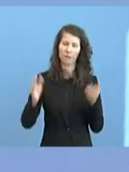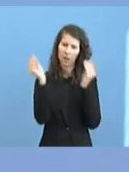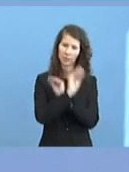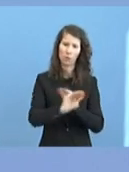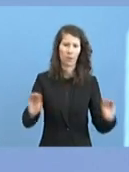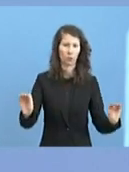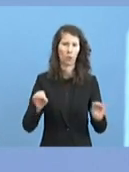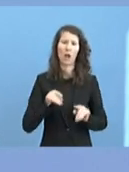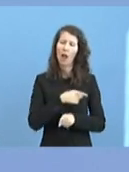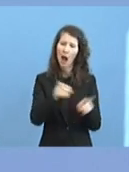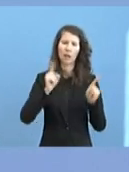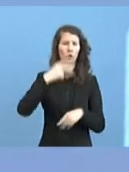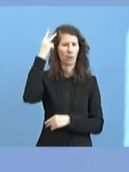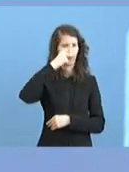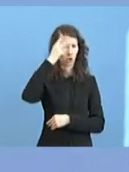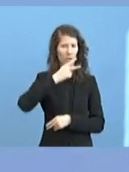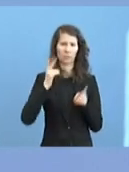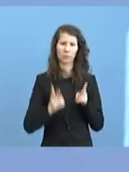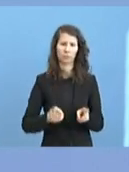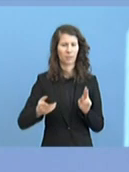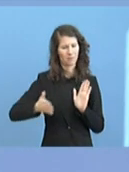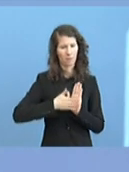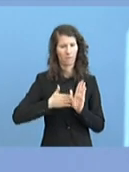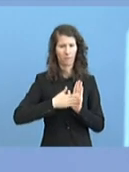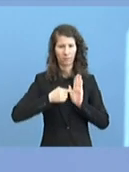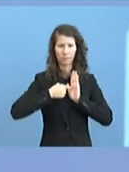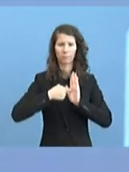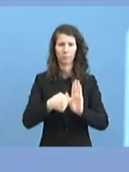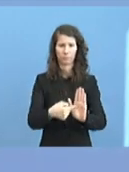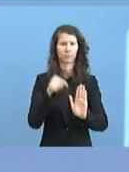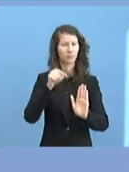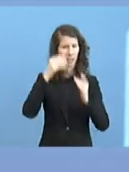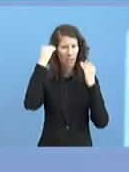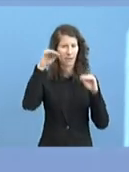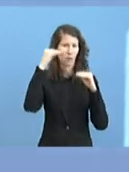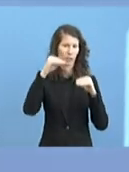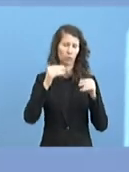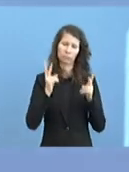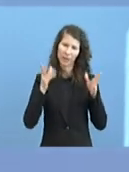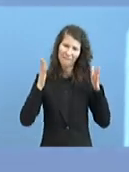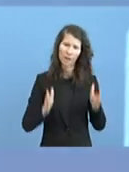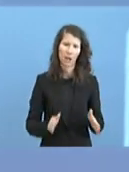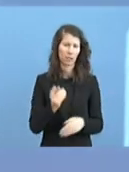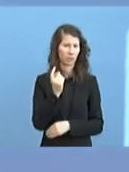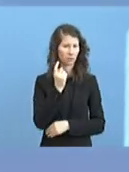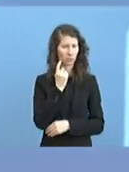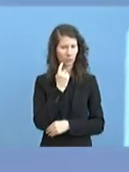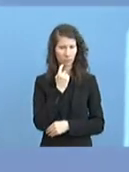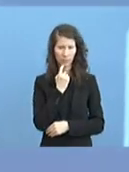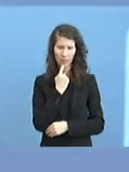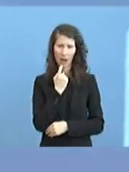Informationen aufzuarbeiten und anzubieten. Auf allen sozialen Netzwerken, auf den